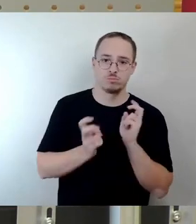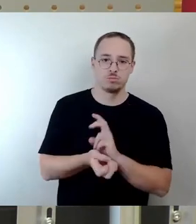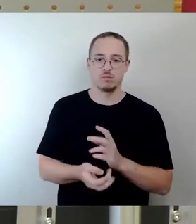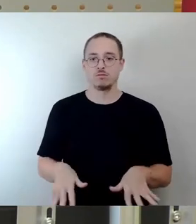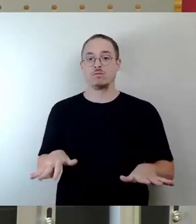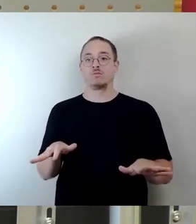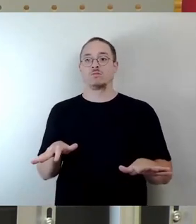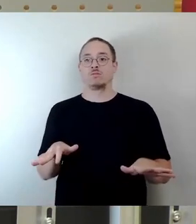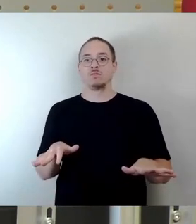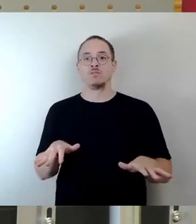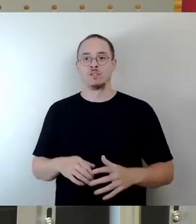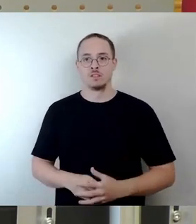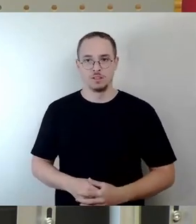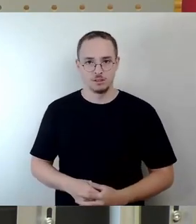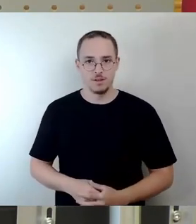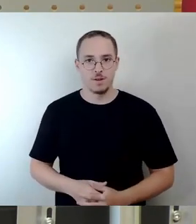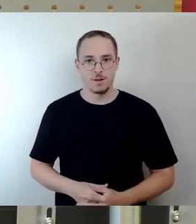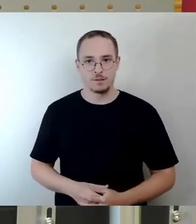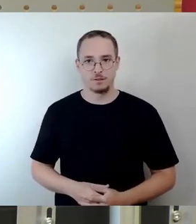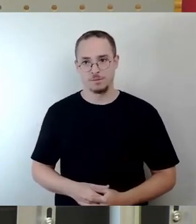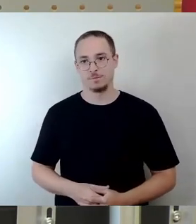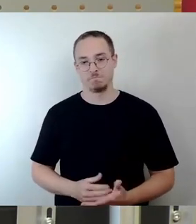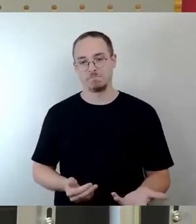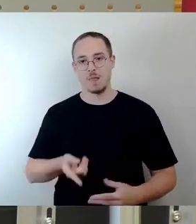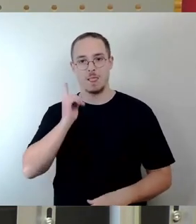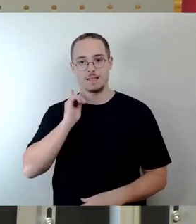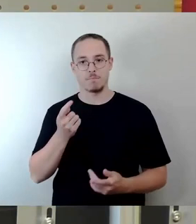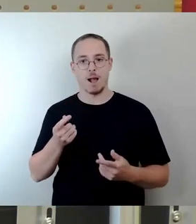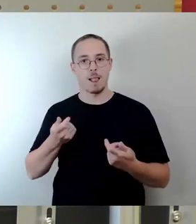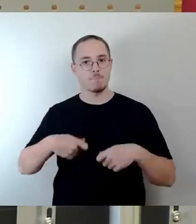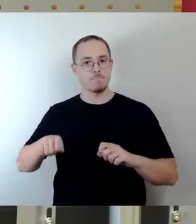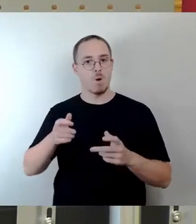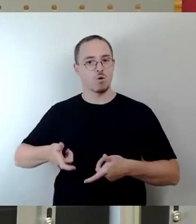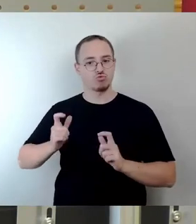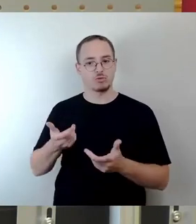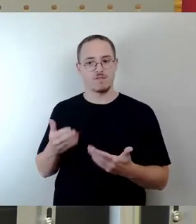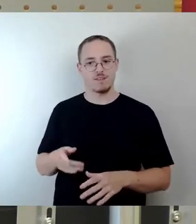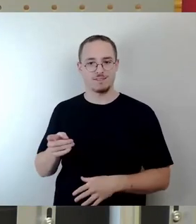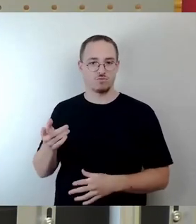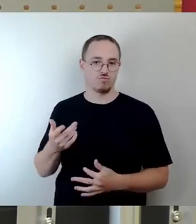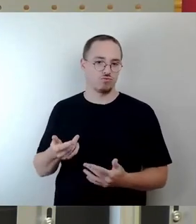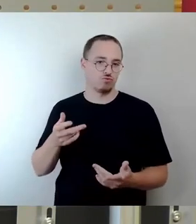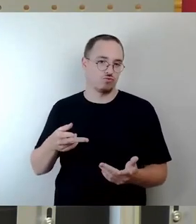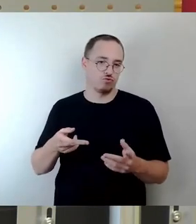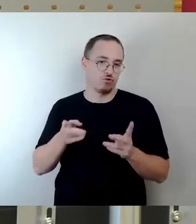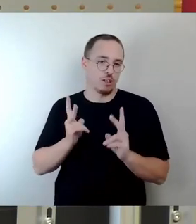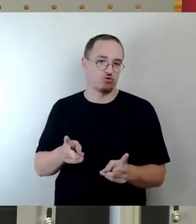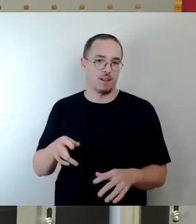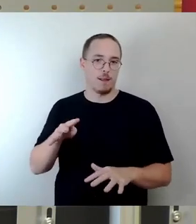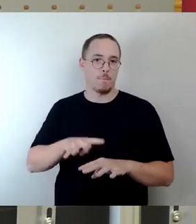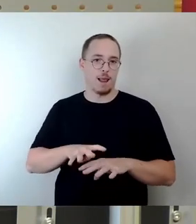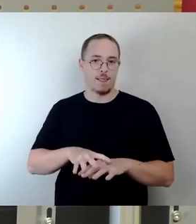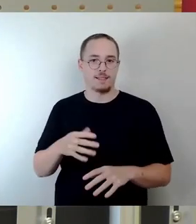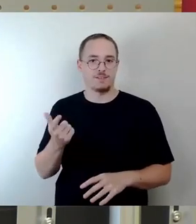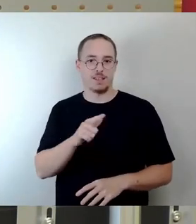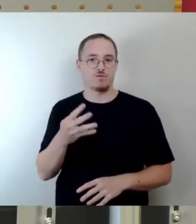letzten Bauausschuss wieder über eine Änderung der Planung des Projektes Stadtbahn 2020 diskutiert. Ein Vorhaben, was schon längst hätte fertig sein müssen, wird so